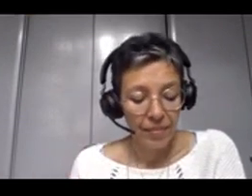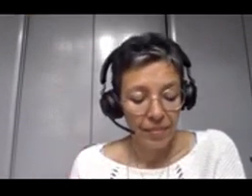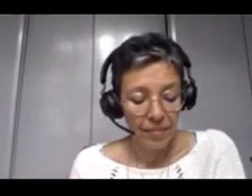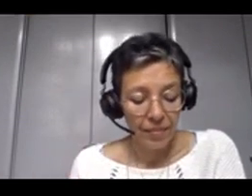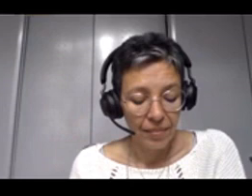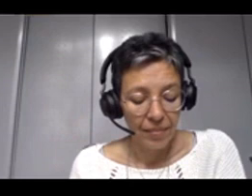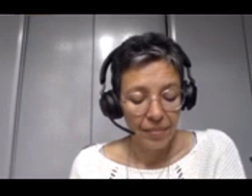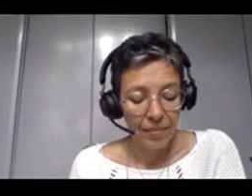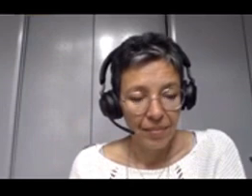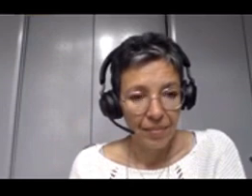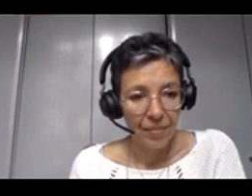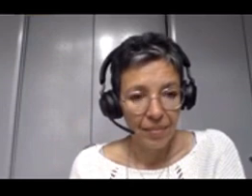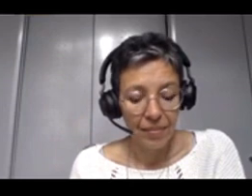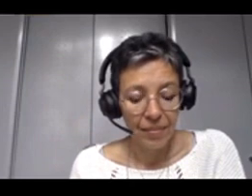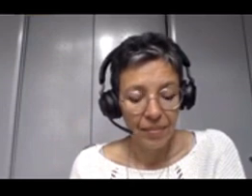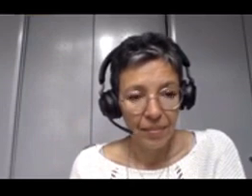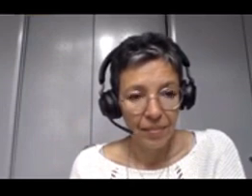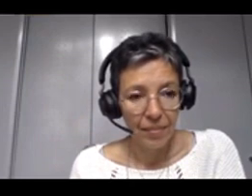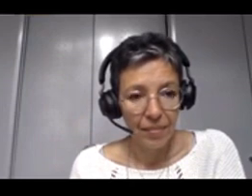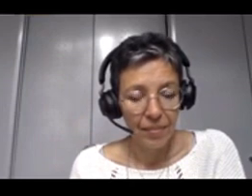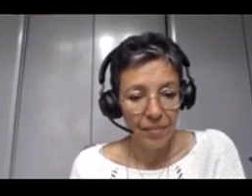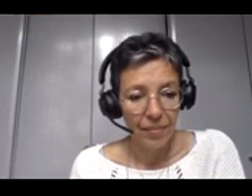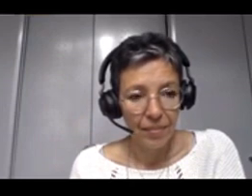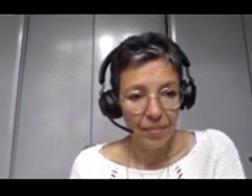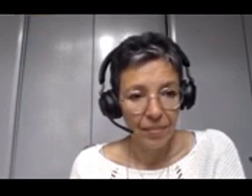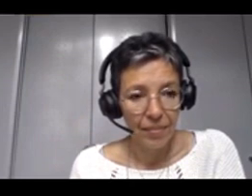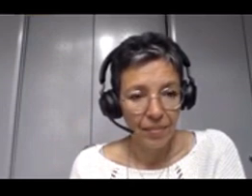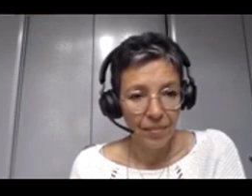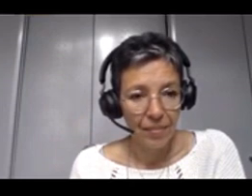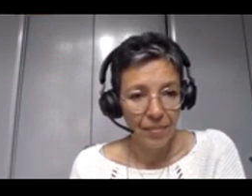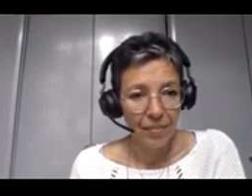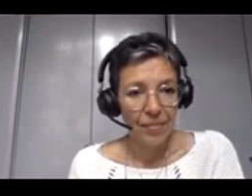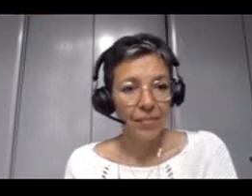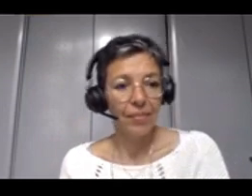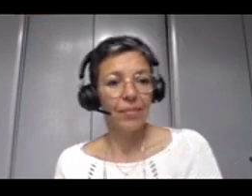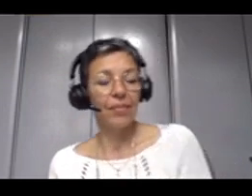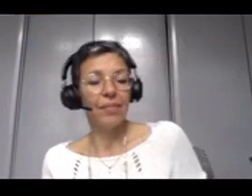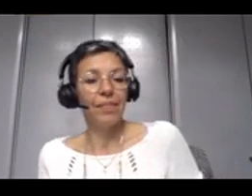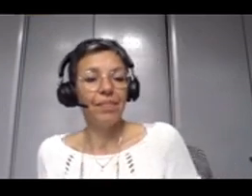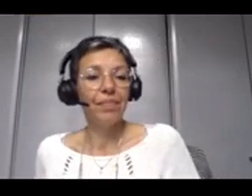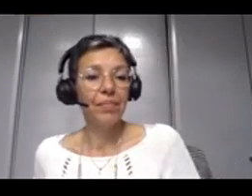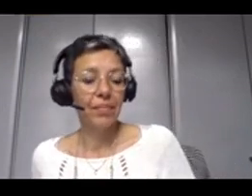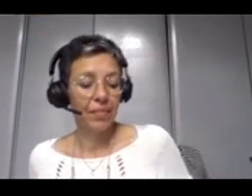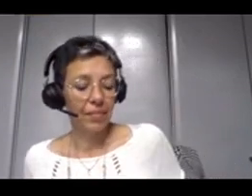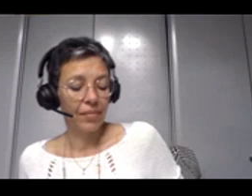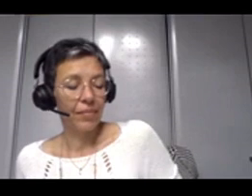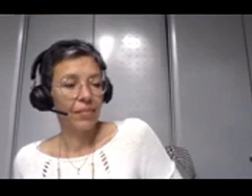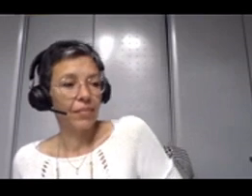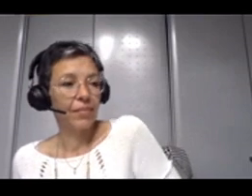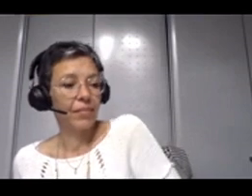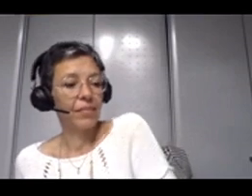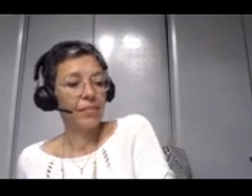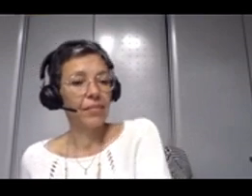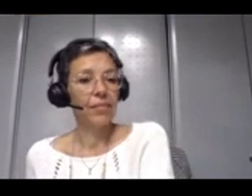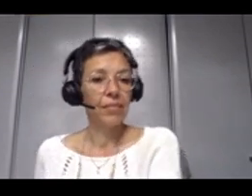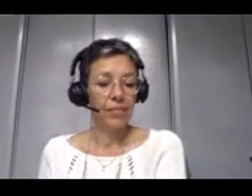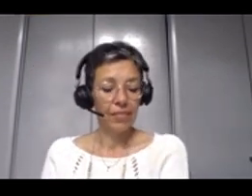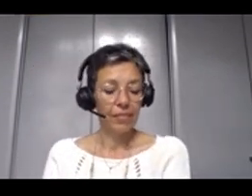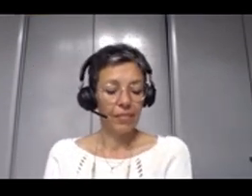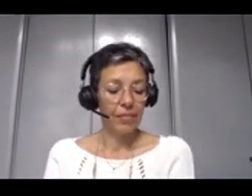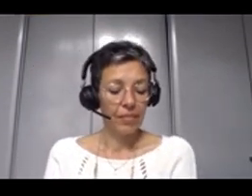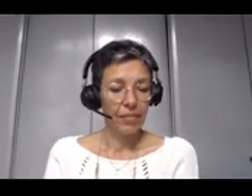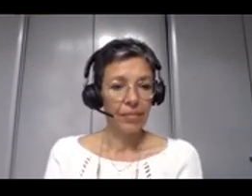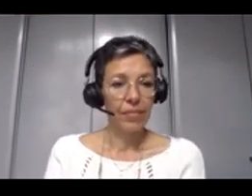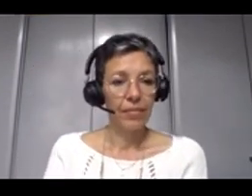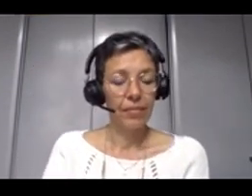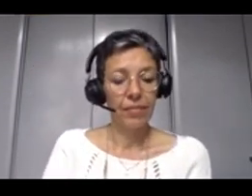des zips ou des répertoires qui contiennent des informations hétérogènes pouvant répondre à un objectif fixé. Ça peut être une